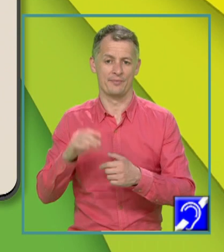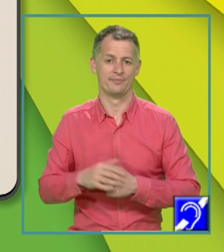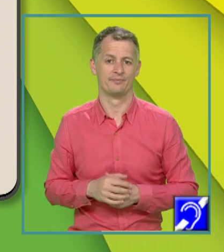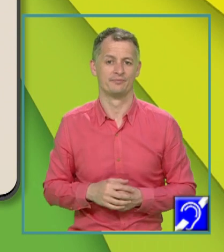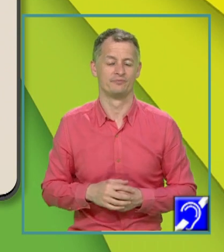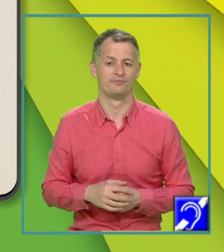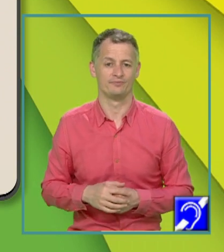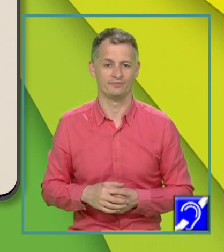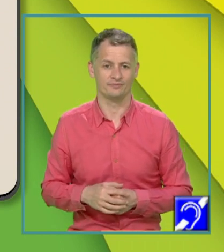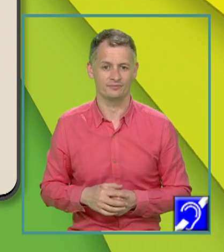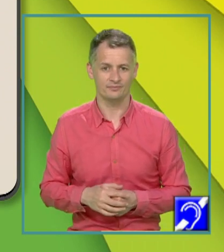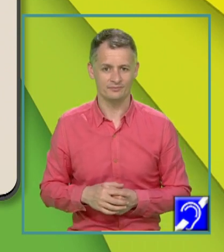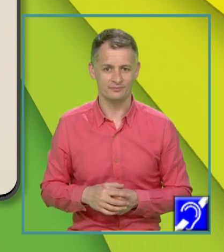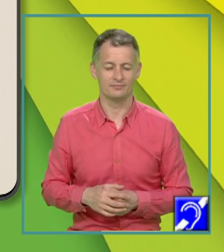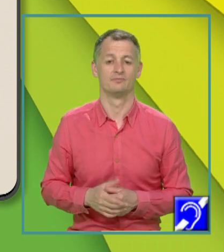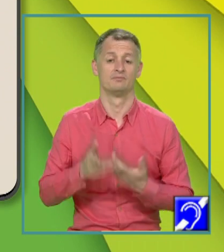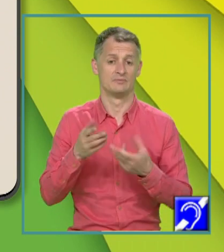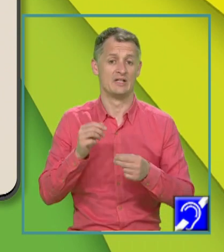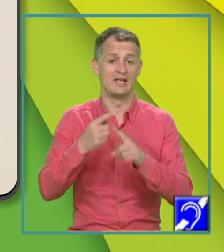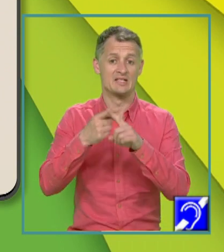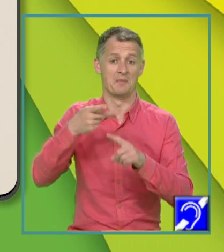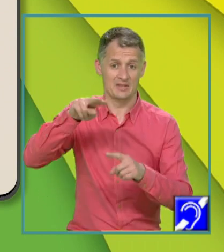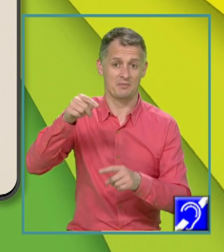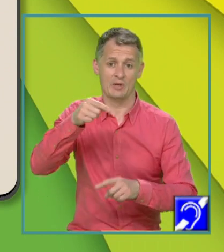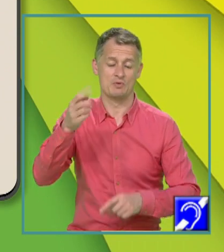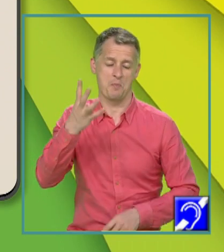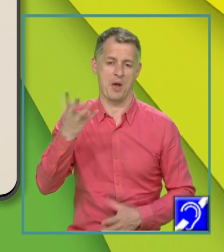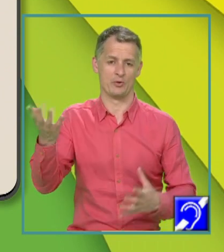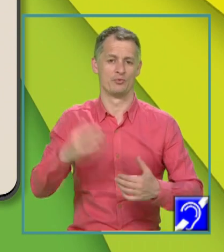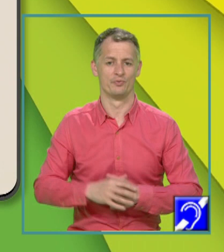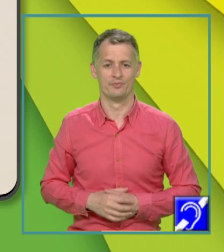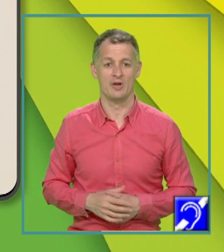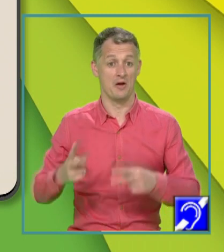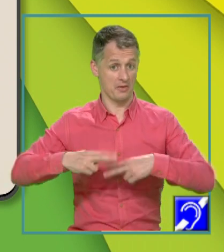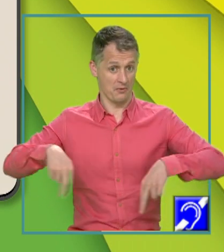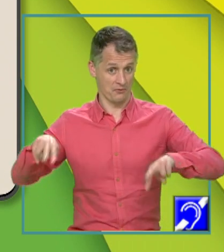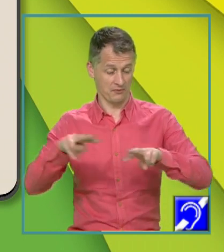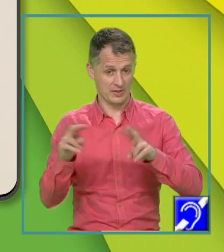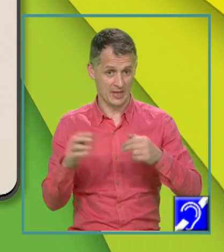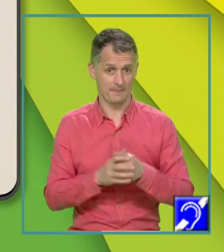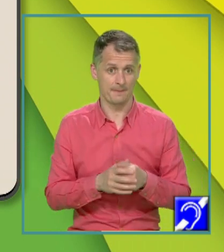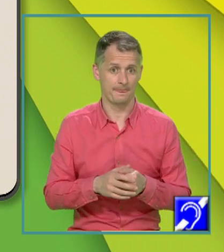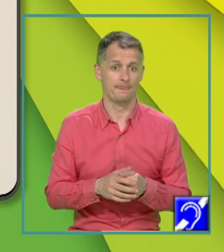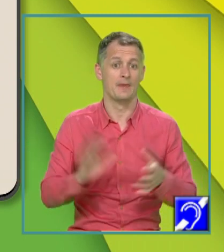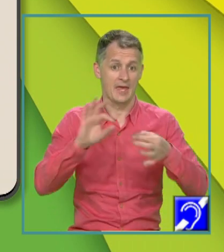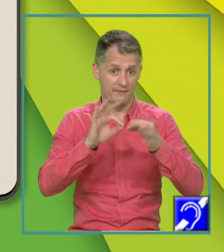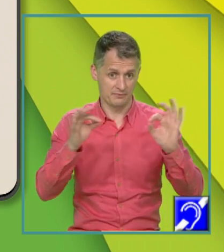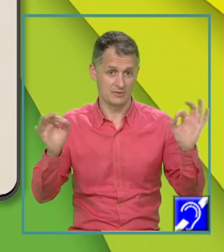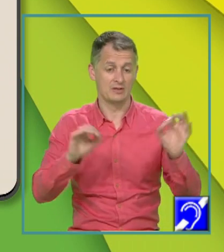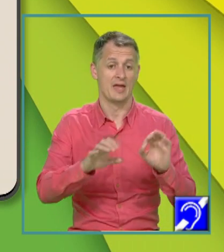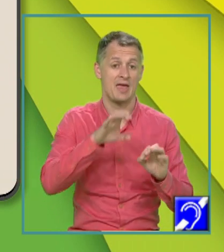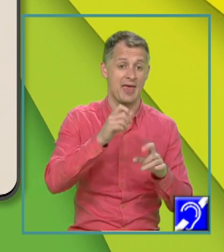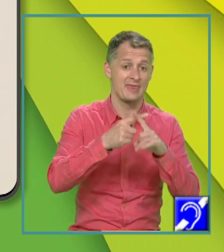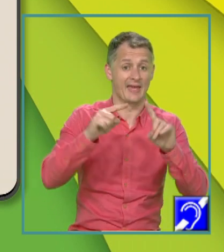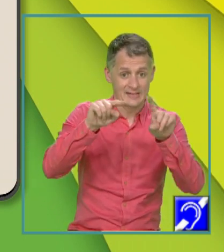pătrat minus 2 la pătrat, adică x pătrat minus 4. În final, expresia mea e de x după